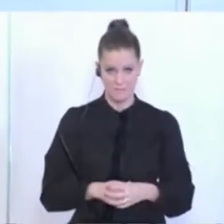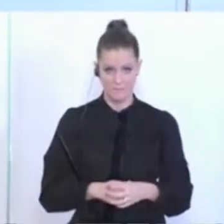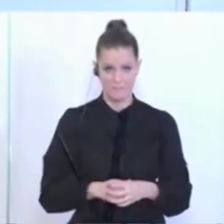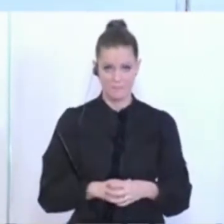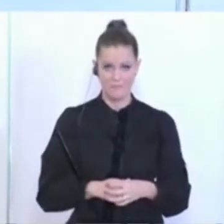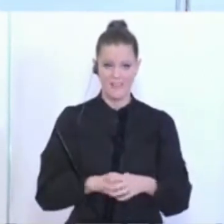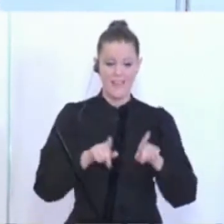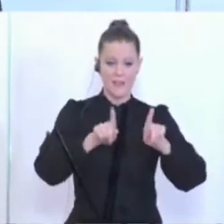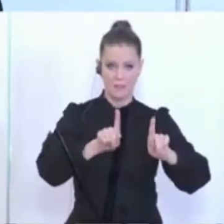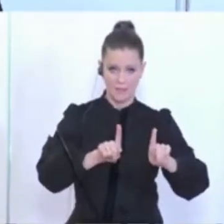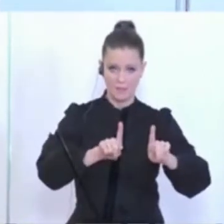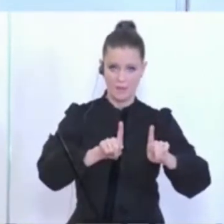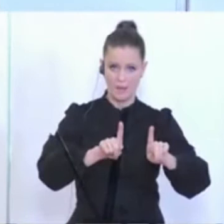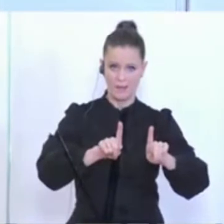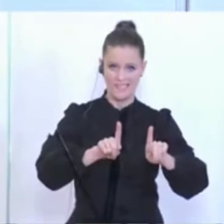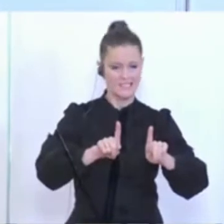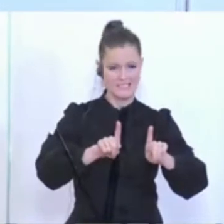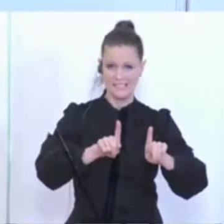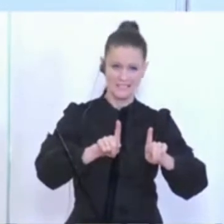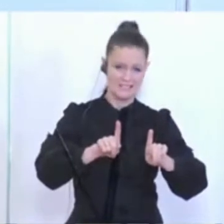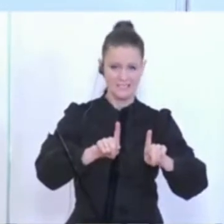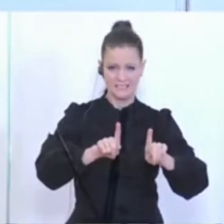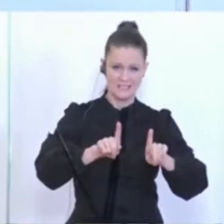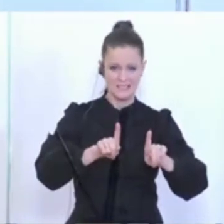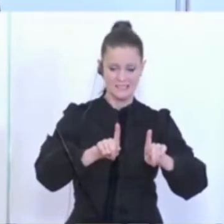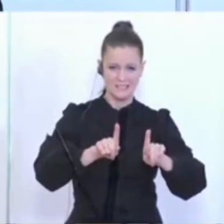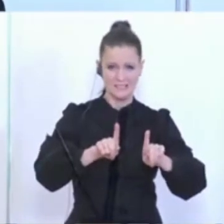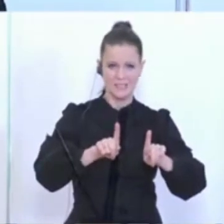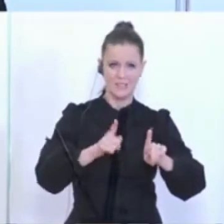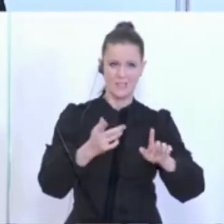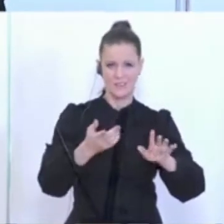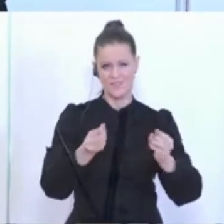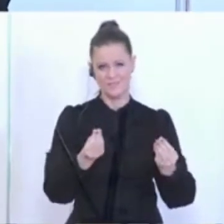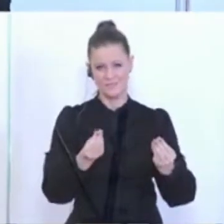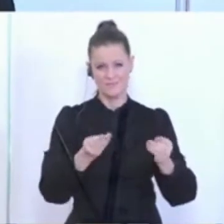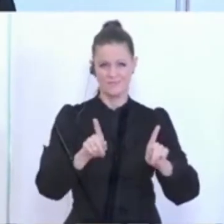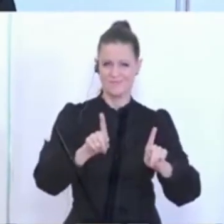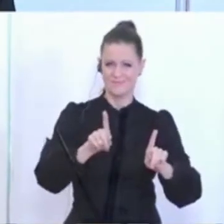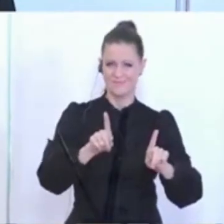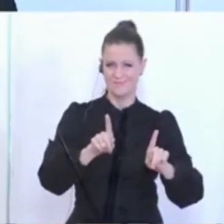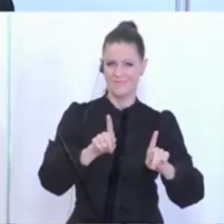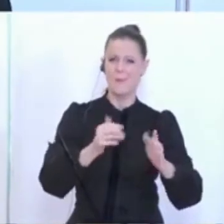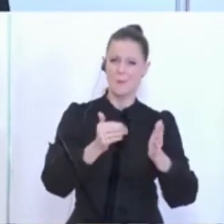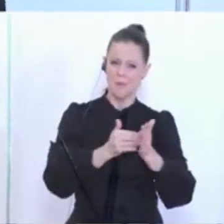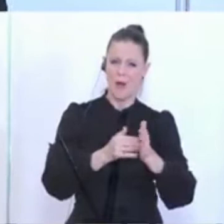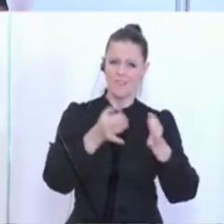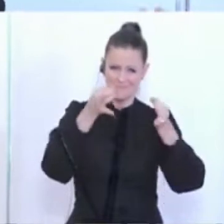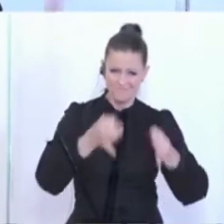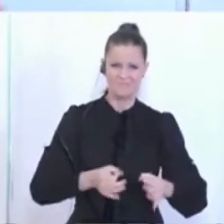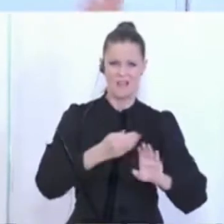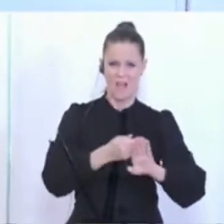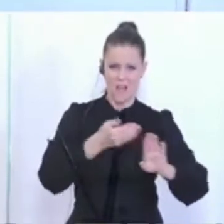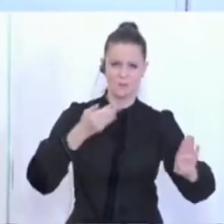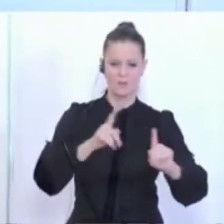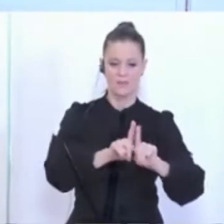Also alles, was nebeneinander ist, ist beinahe wieder im Bereich, ist beinahe wieder im Bereich der sonstigen Abstandsregeln. Also diagonal